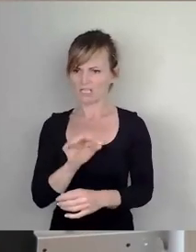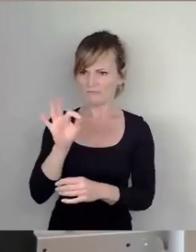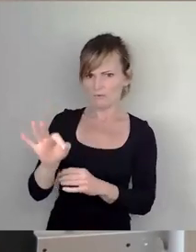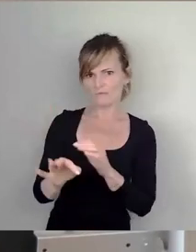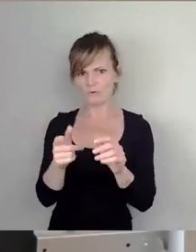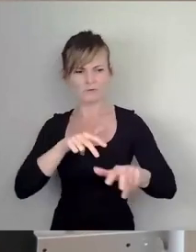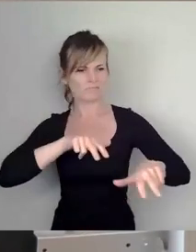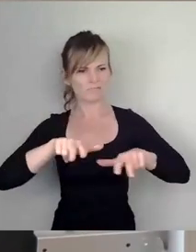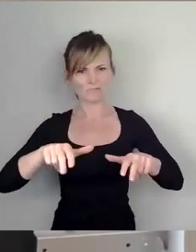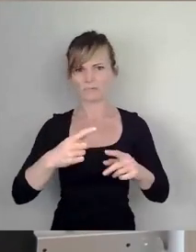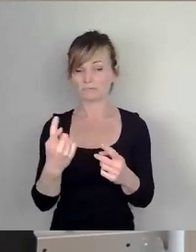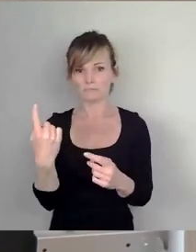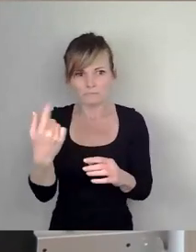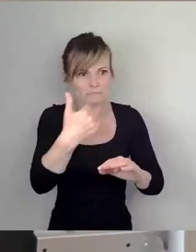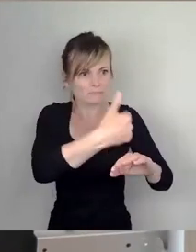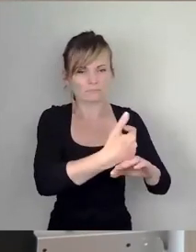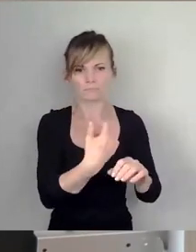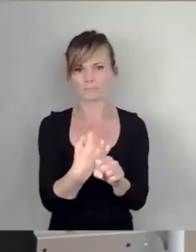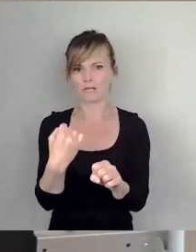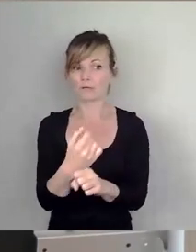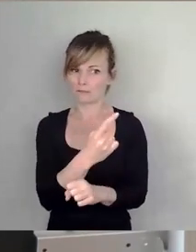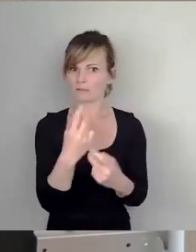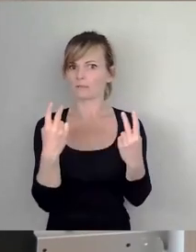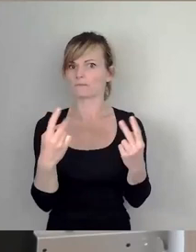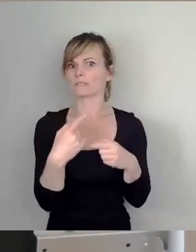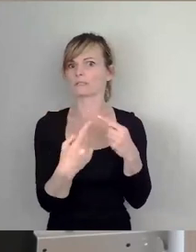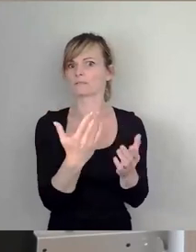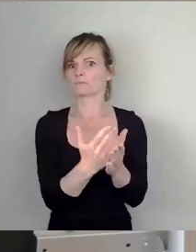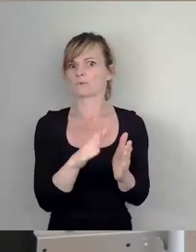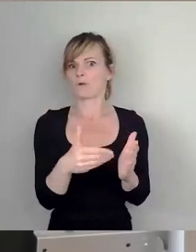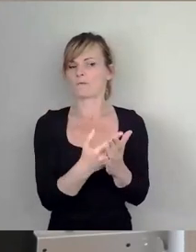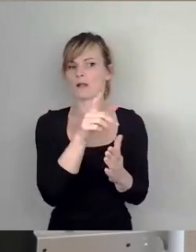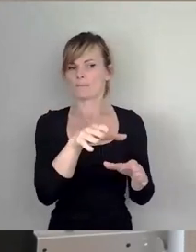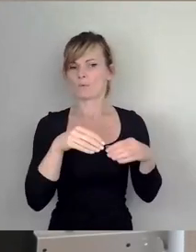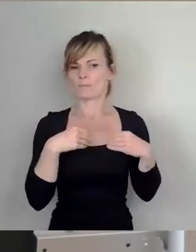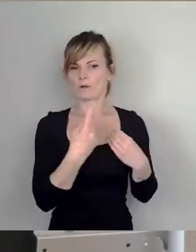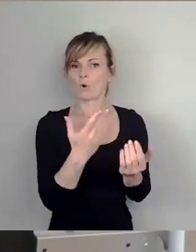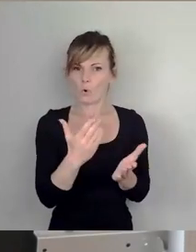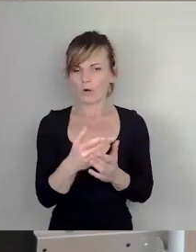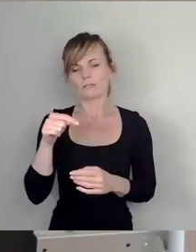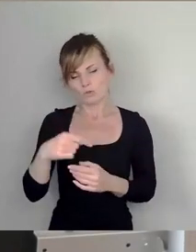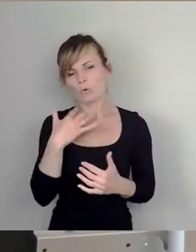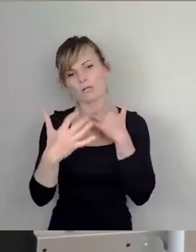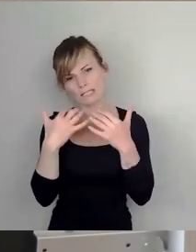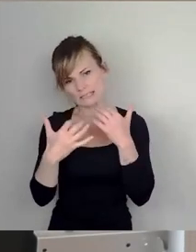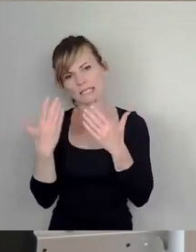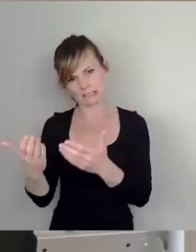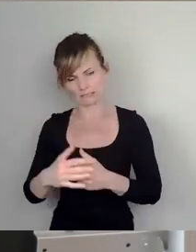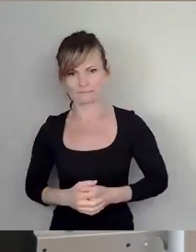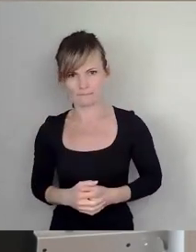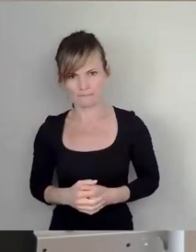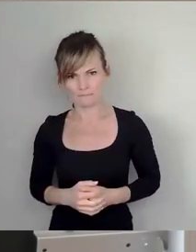Eigenschaft hat sie nun doch eine Rolle gespielt, die heute schon in verschiedenen Facetten beleuchtet worden ist. Sie ist als